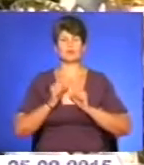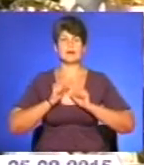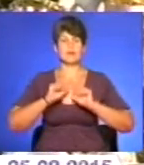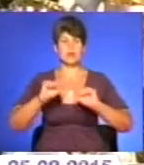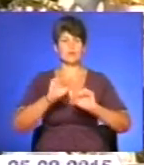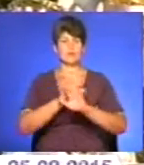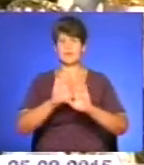не вмирають.